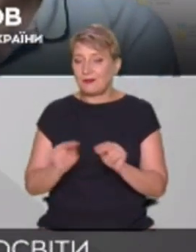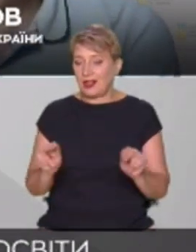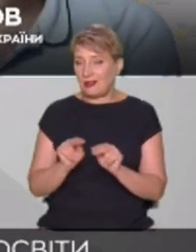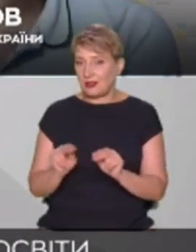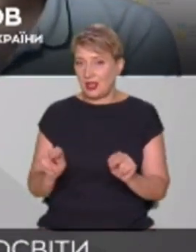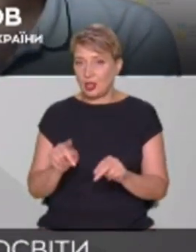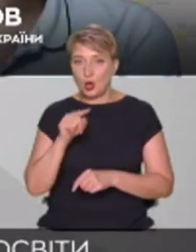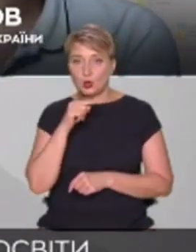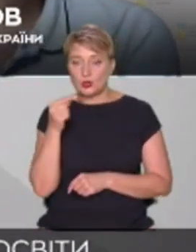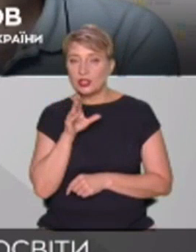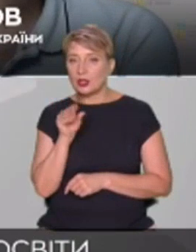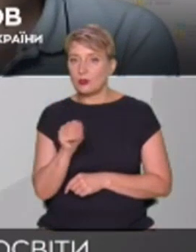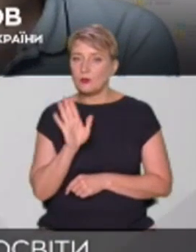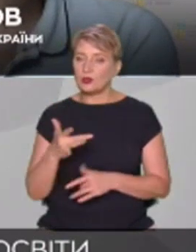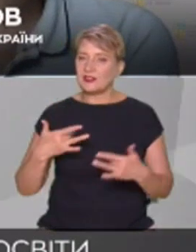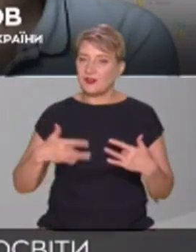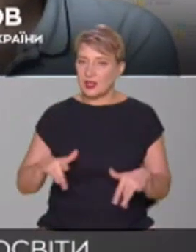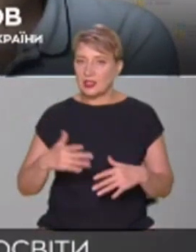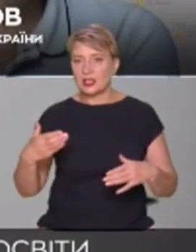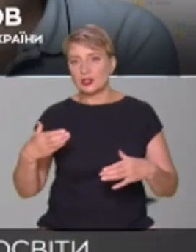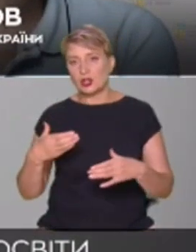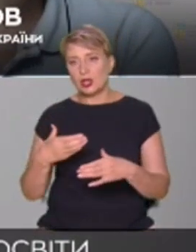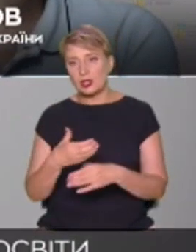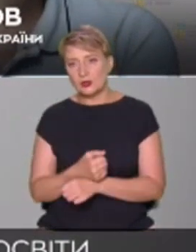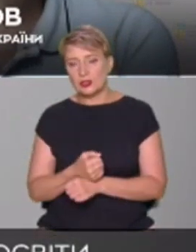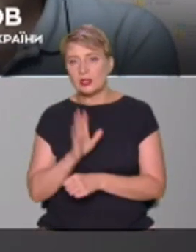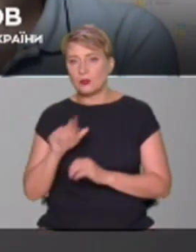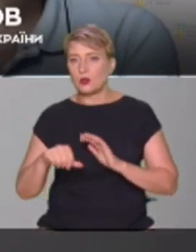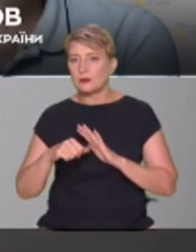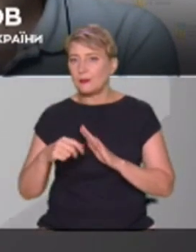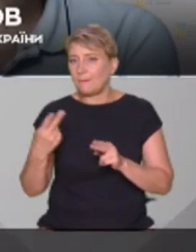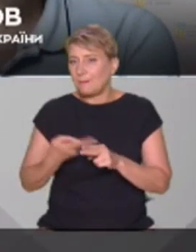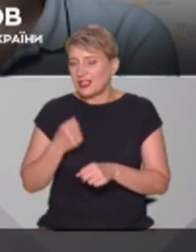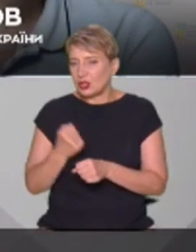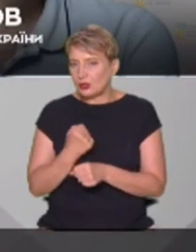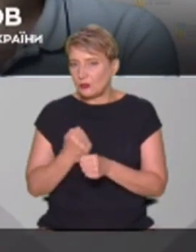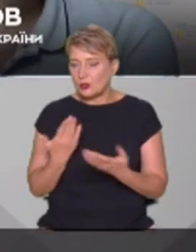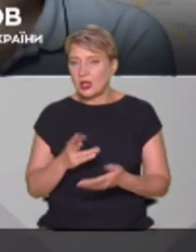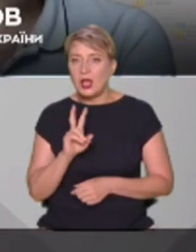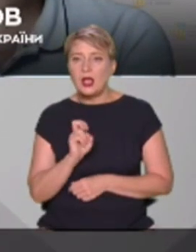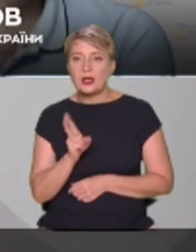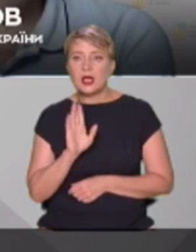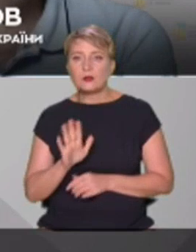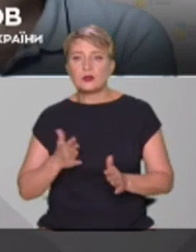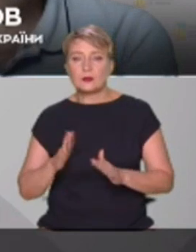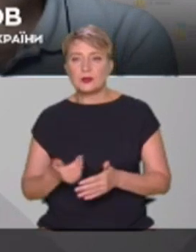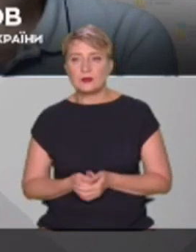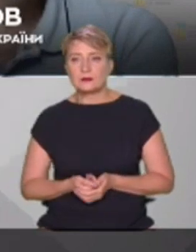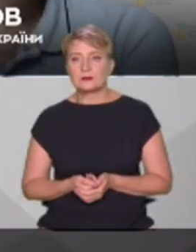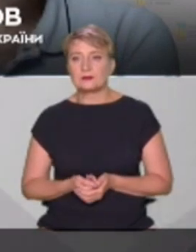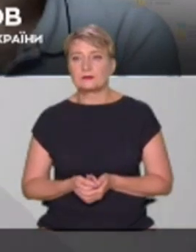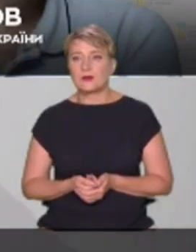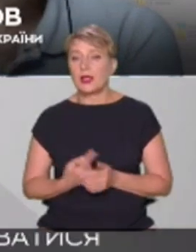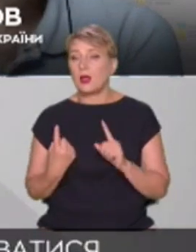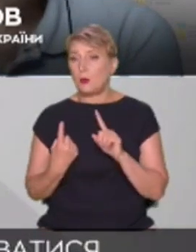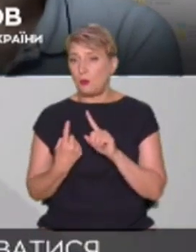Вони будуть звільнені, скорочені, вони тепер будуть безробітні? Чи як буде відбуватись? Які зля них будуть пропозиції? Ну, по